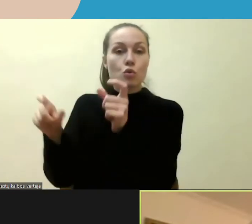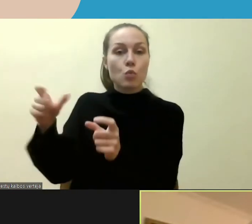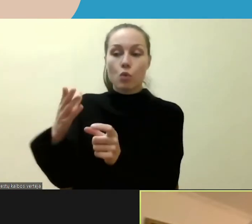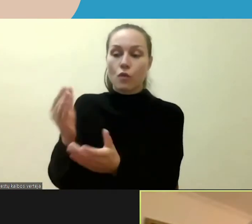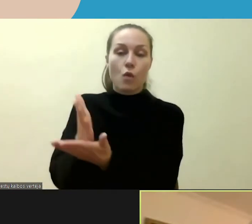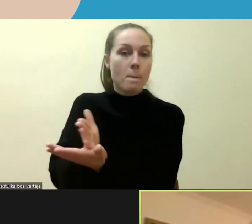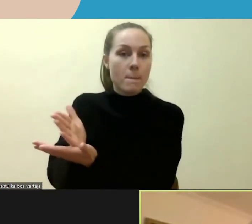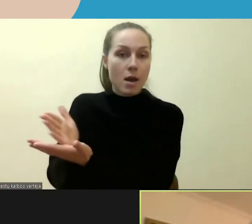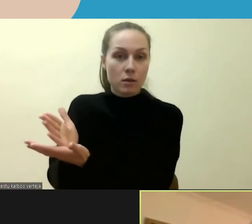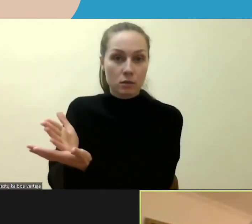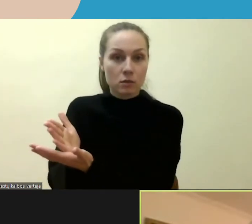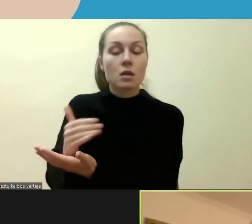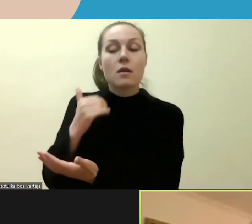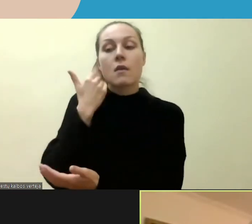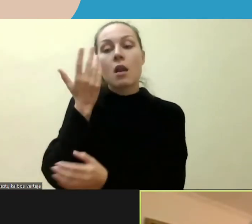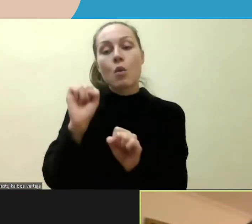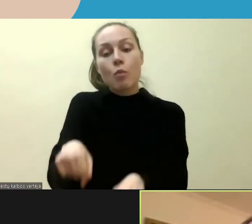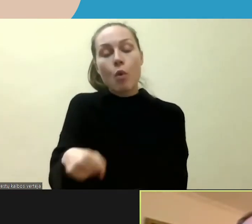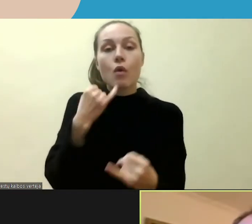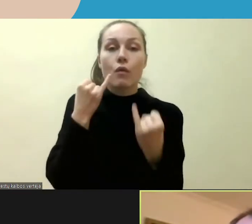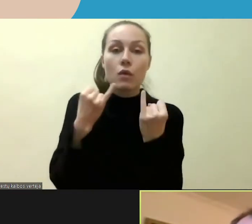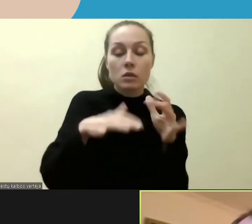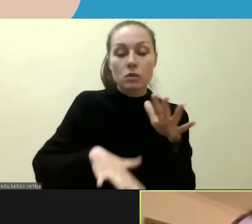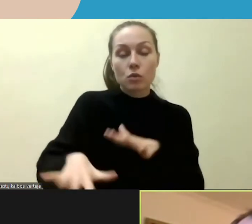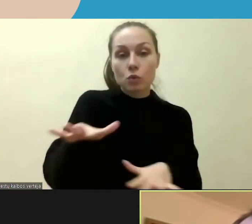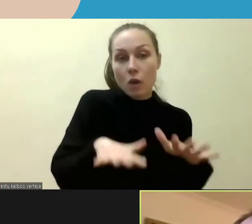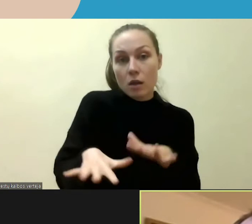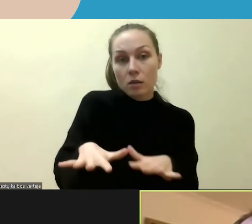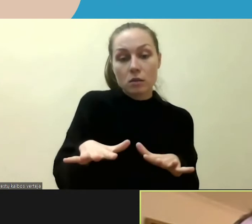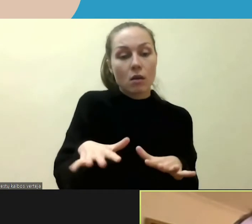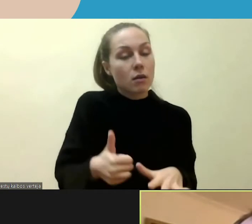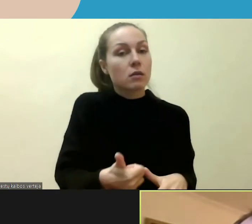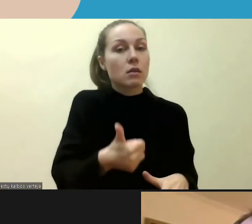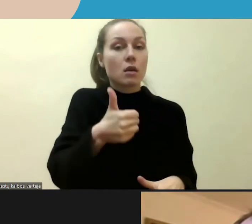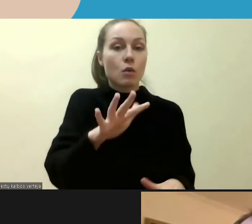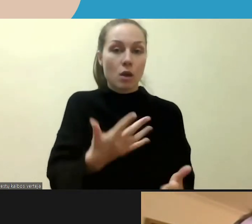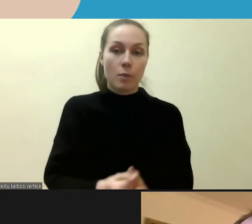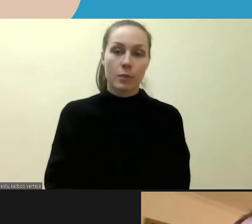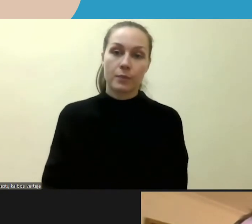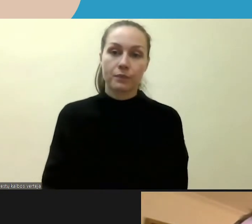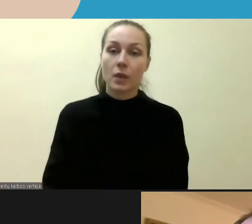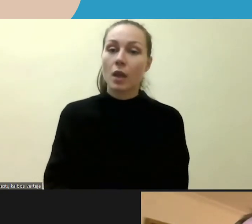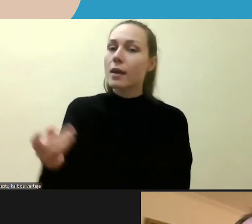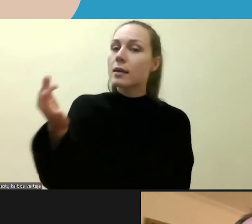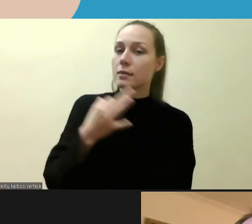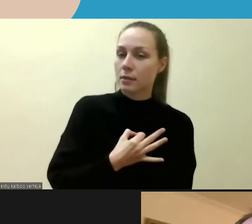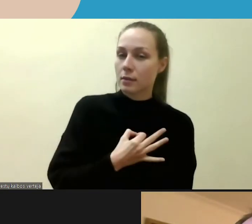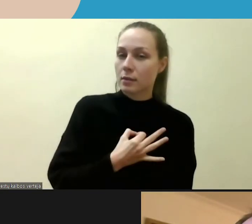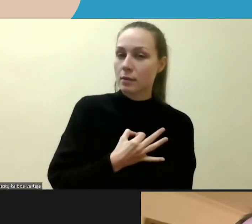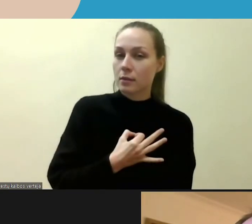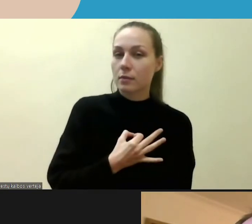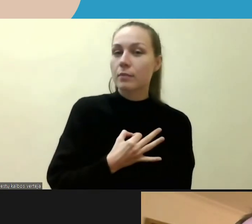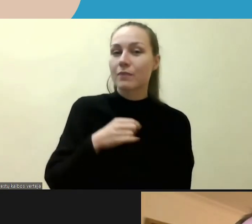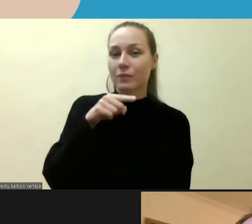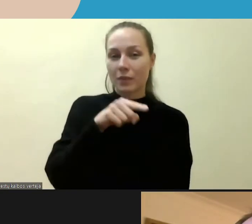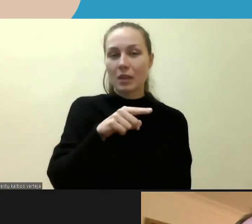Tuomet galime kalbėti kaip pagerintis situaciją šioje srityje. Na, jūs jau minėjote, kad platformoje iš tiesų